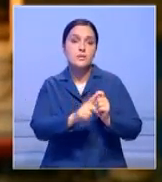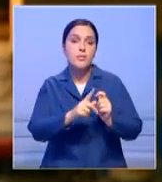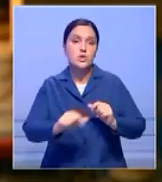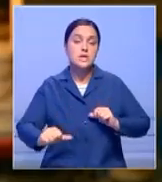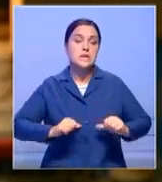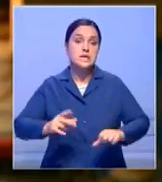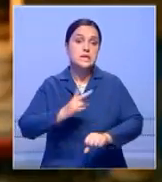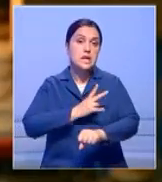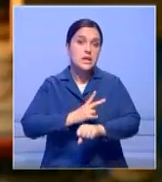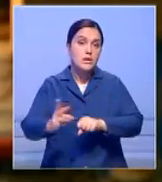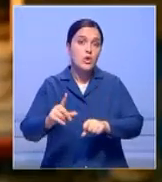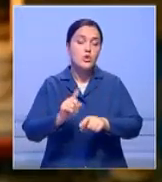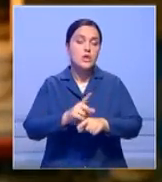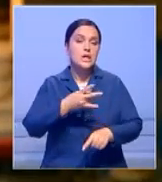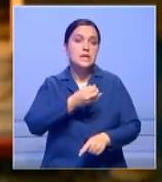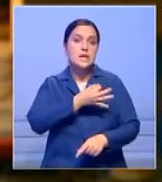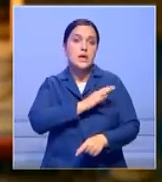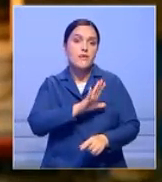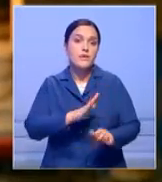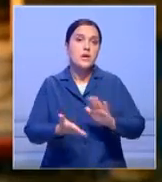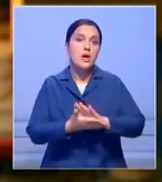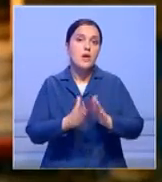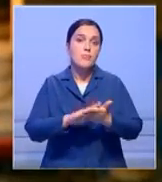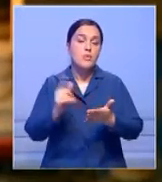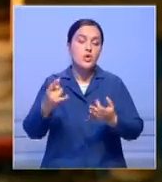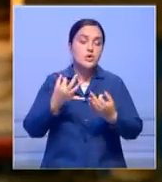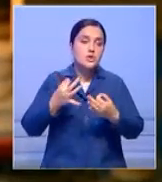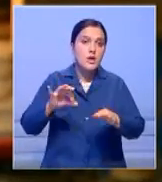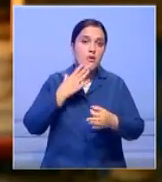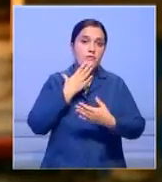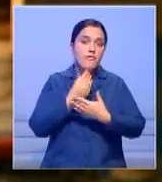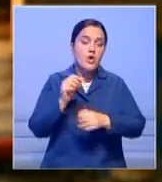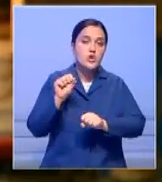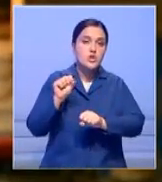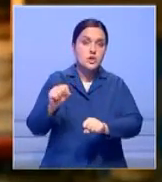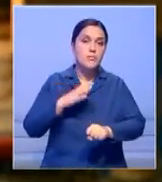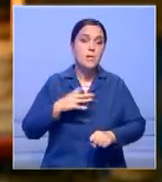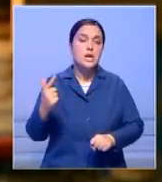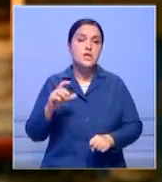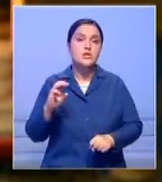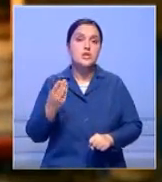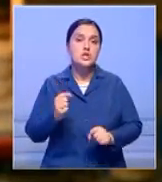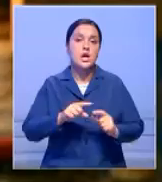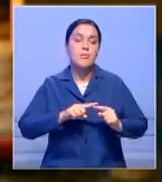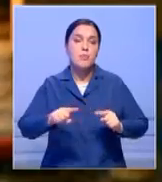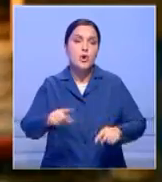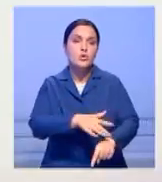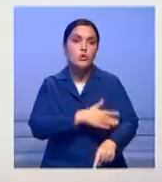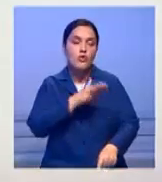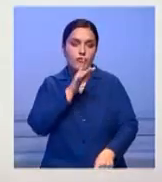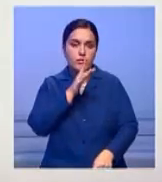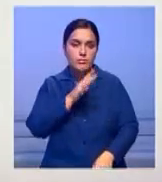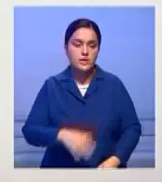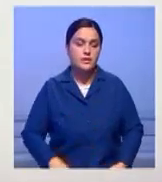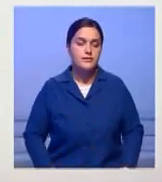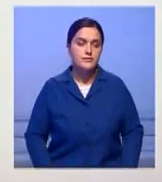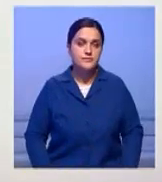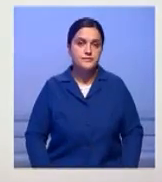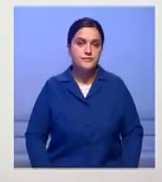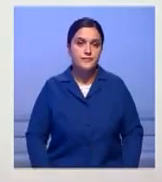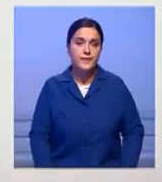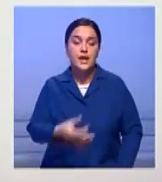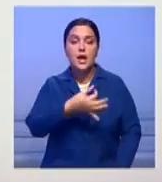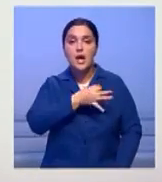Кроме того, перестанет быть эффективной концепция суверенного иммунитета, защищавшая граждан США на протяжении долгого времени. Отмечу, что